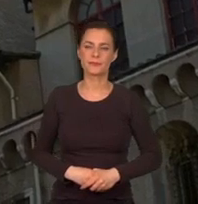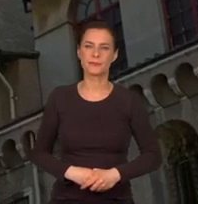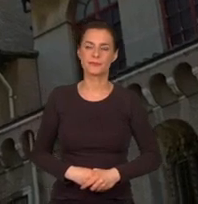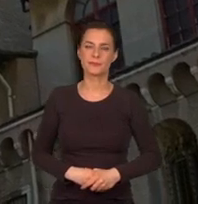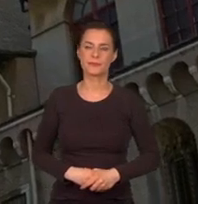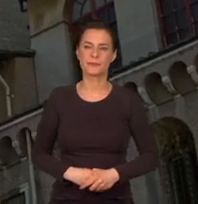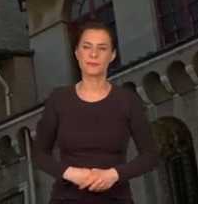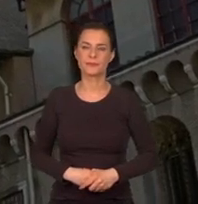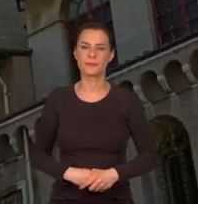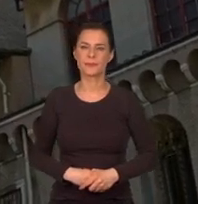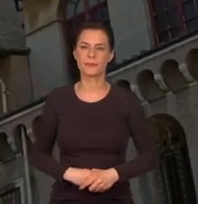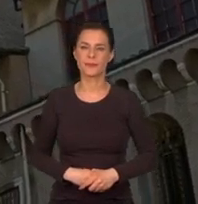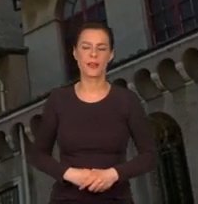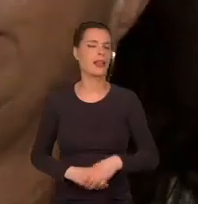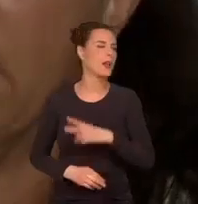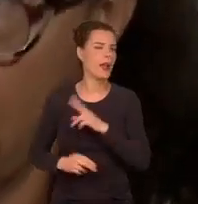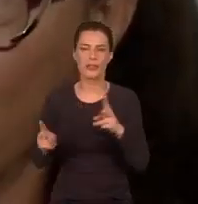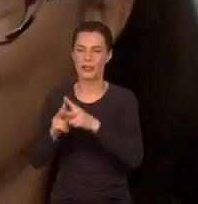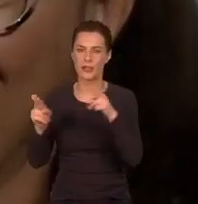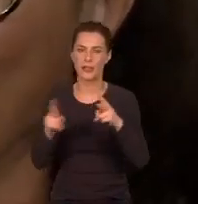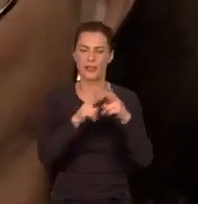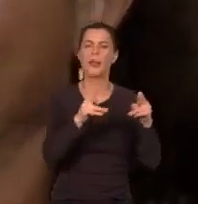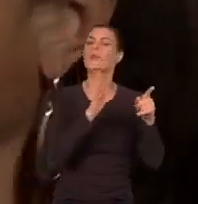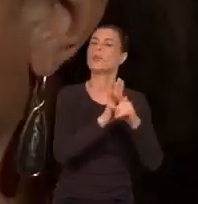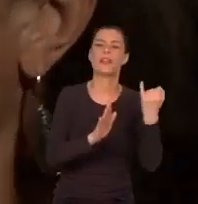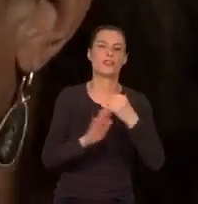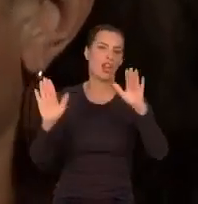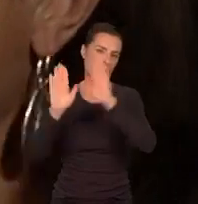W każdym okresie sprawowano tam liturgię.